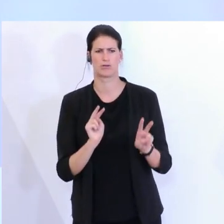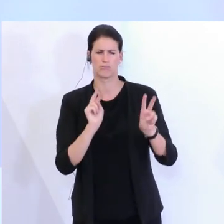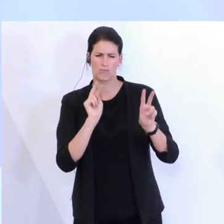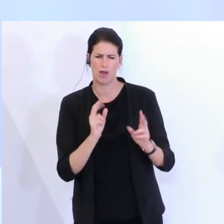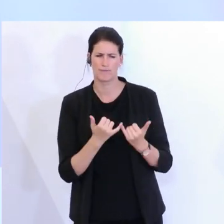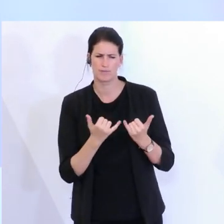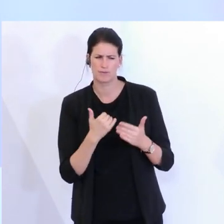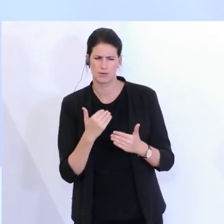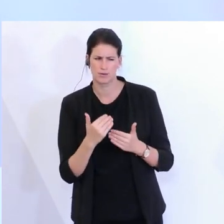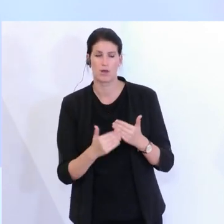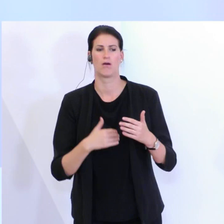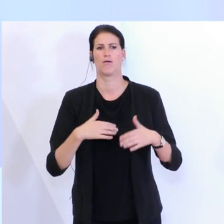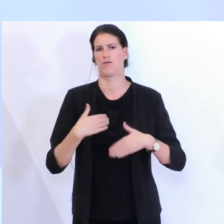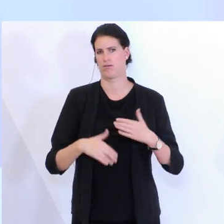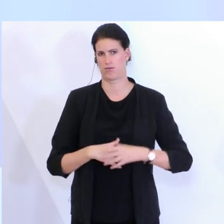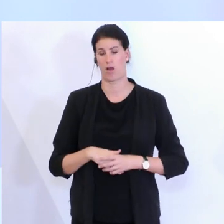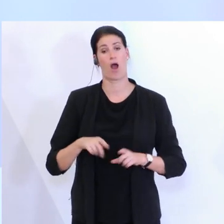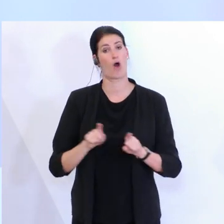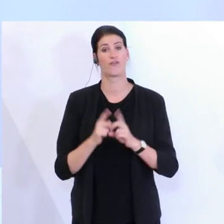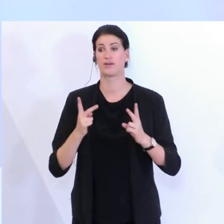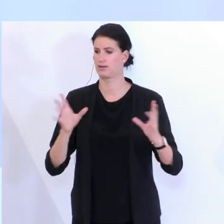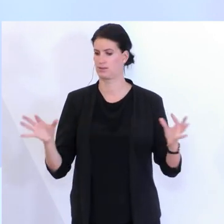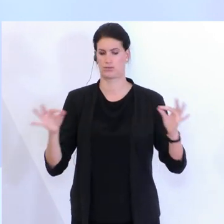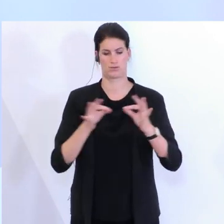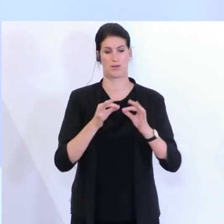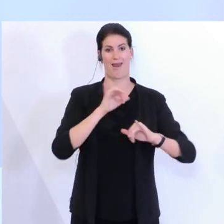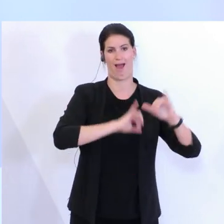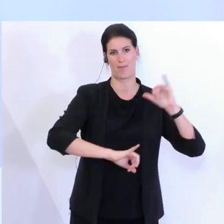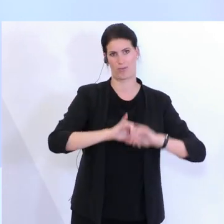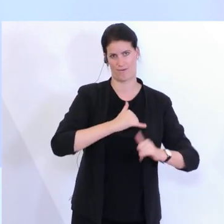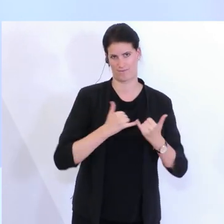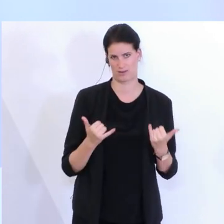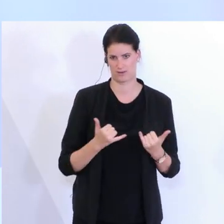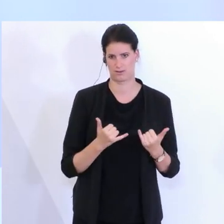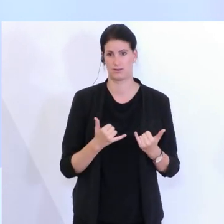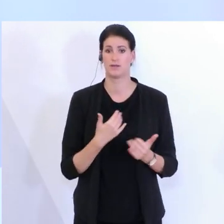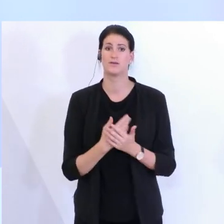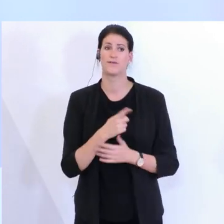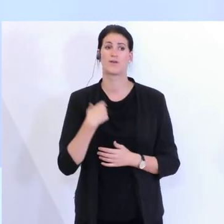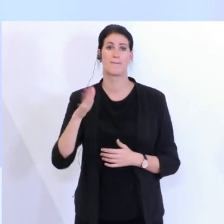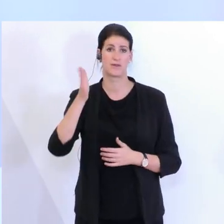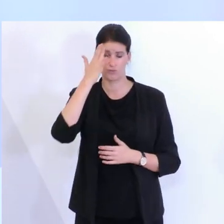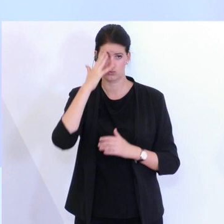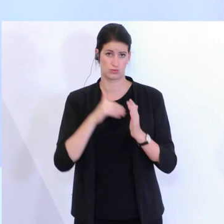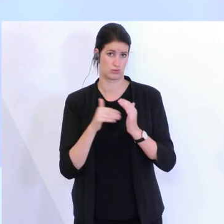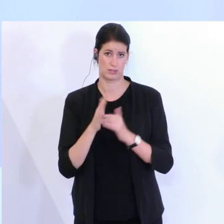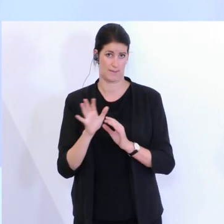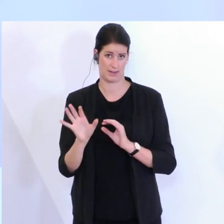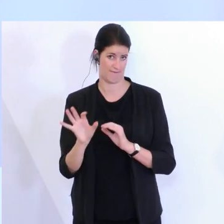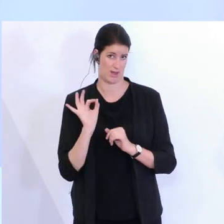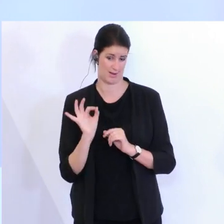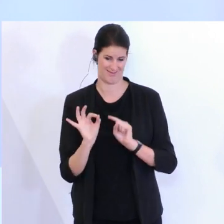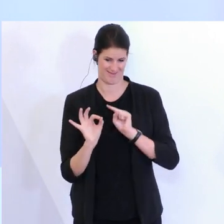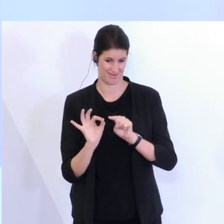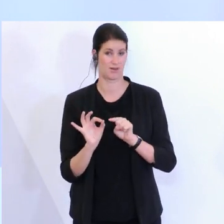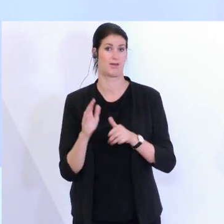Zeit gebraucht, bis sich das System mit den Laboren eingespielt hat. Wir haben sehr bewusst das System gewählt, das sehr offen zu